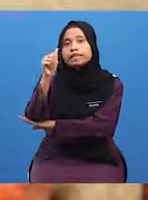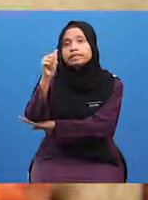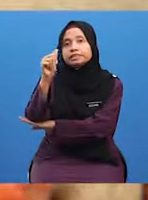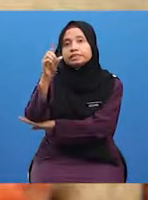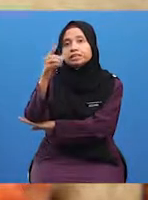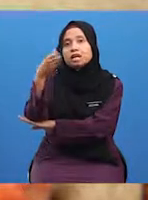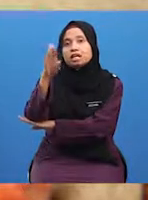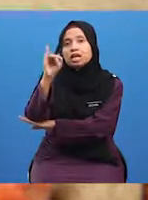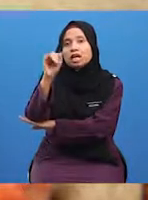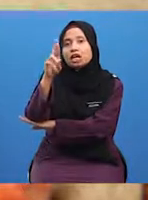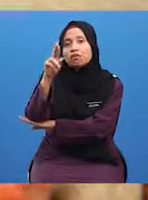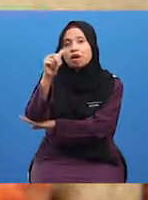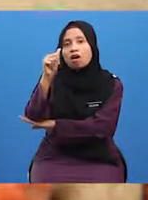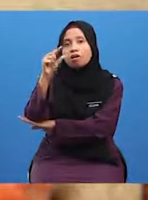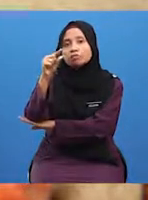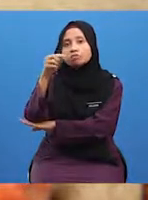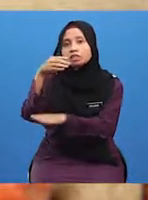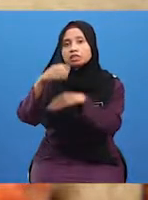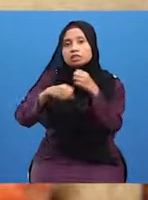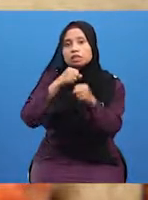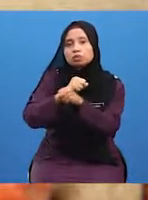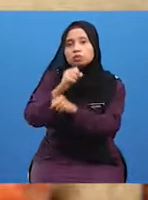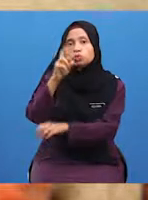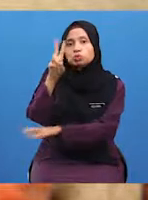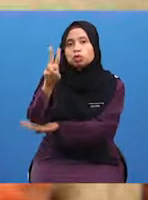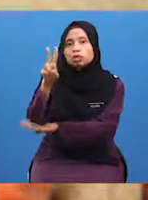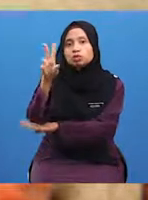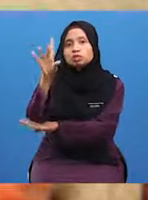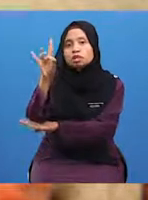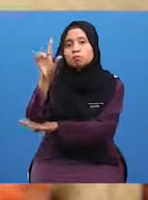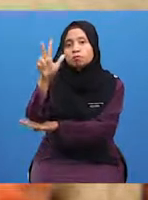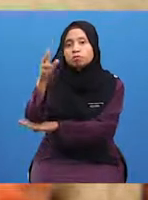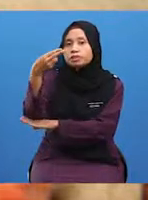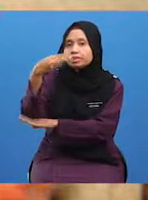Masihi bersamaan 283 Hijrah.